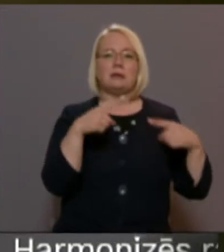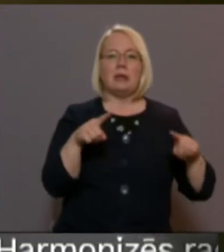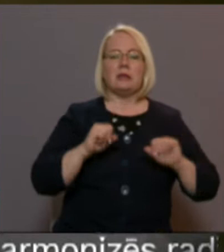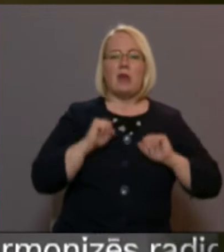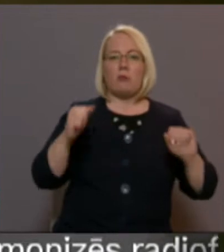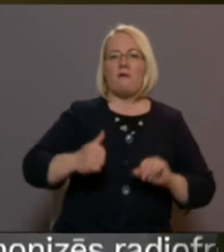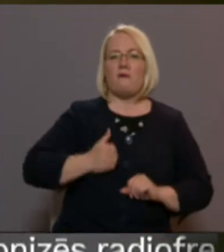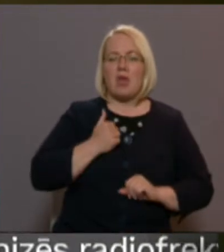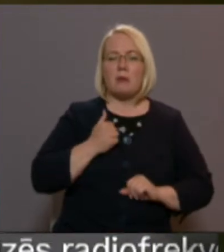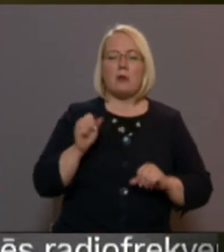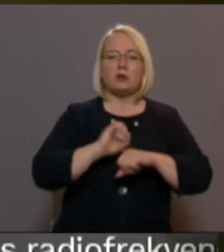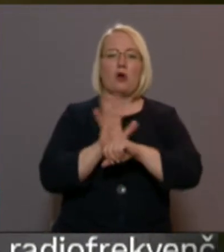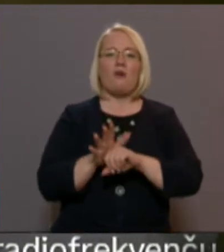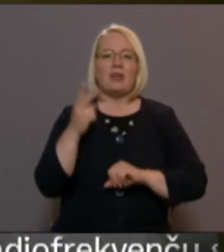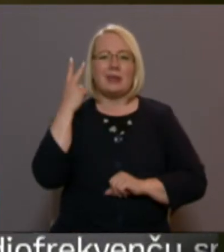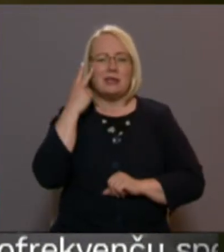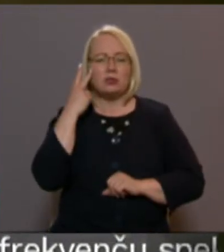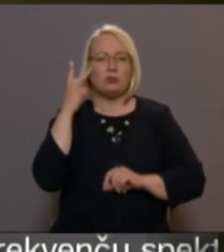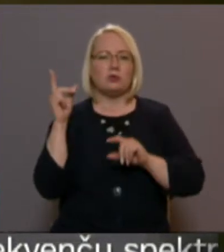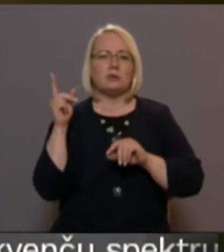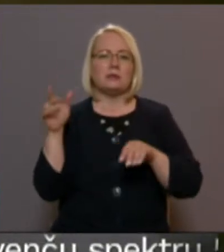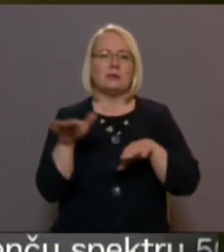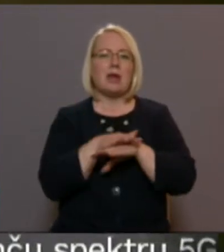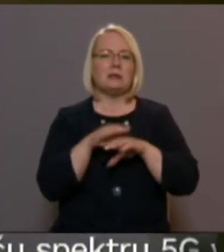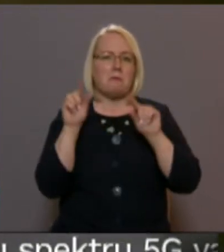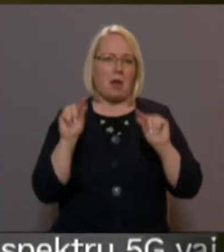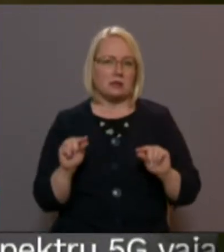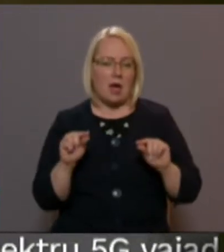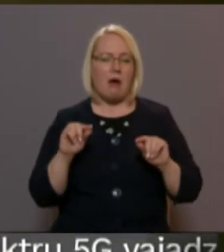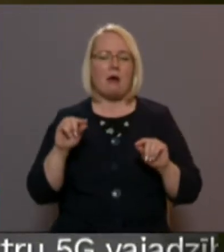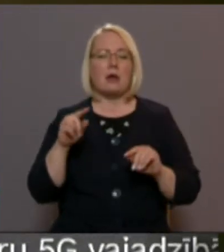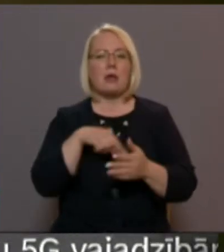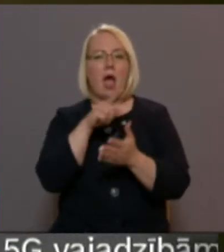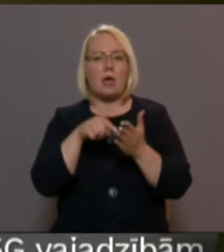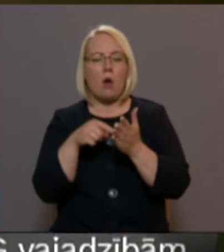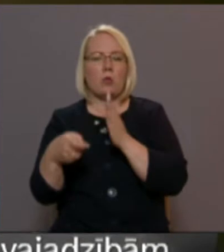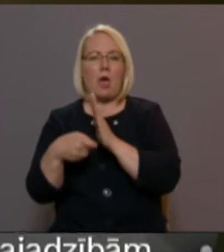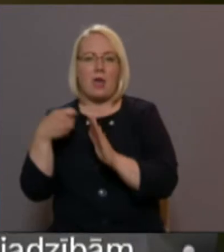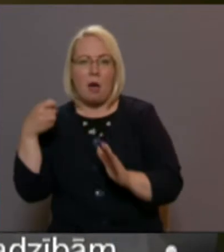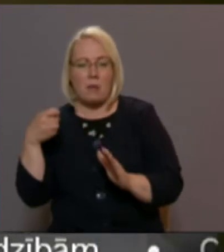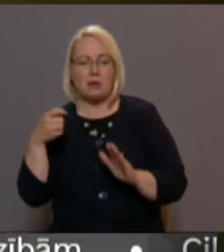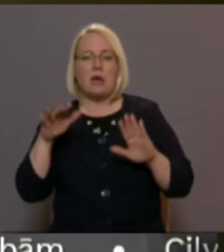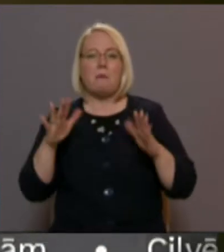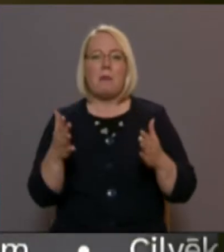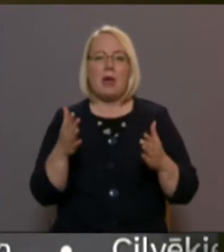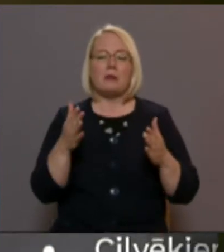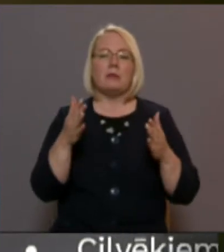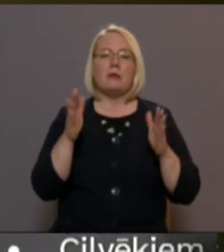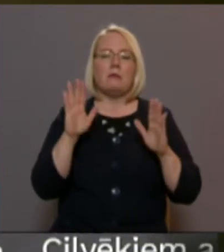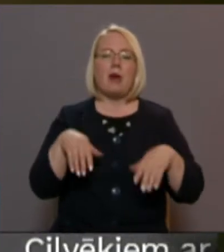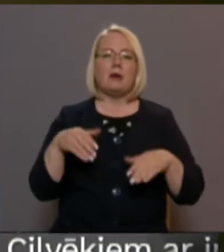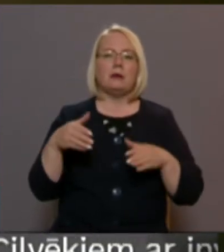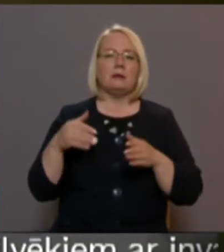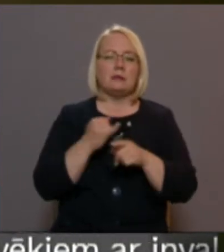sedz mazāk. Līdz ar to jājautā, jāprasa. Bet viennozīmīgi ir tas, ka pret ceļojumu apdrošināšanu